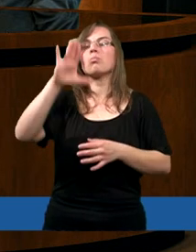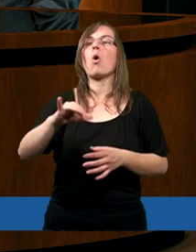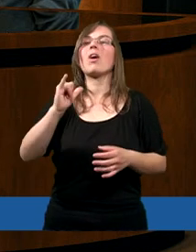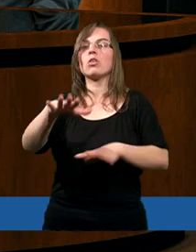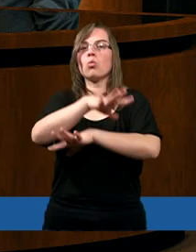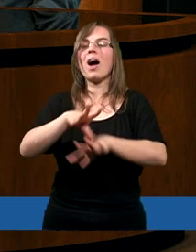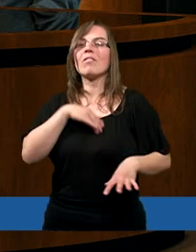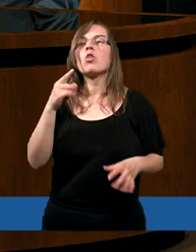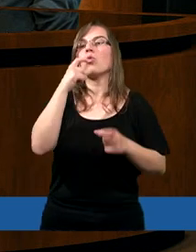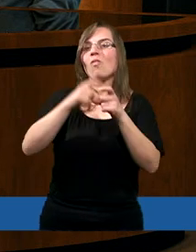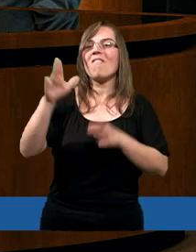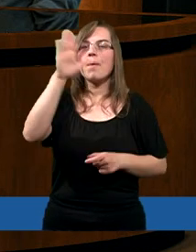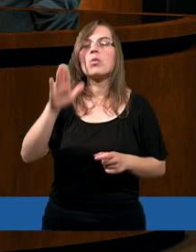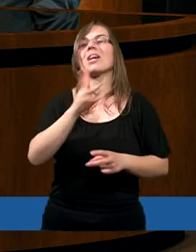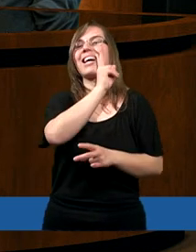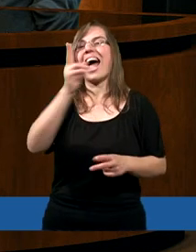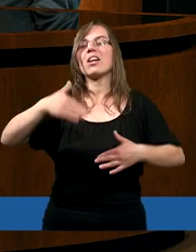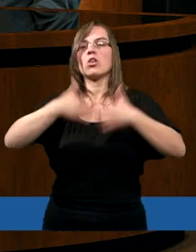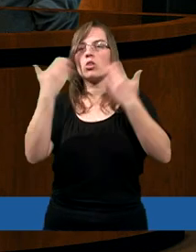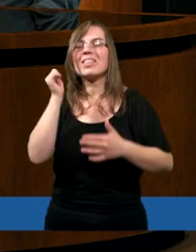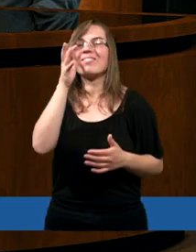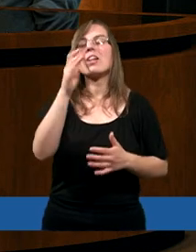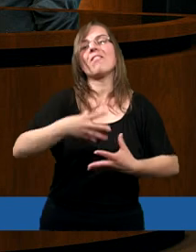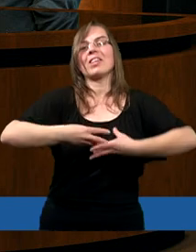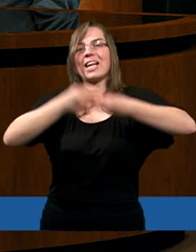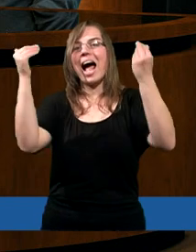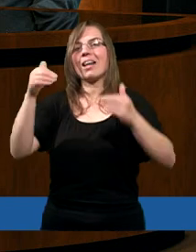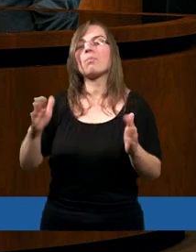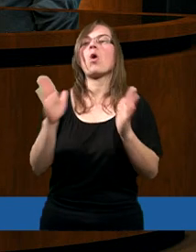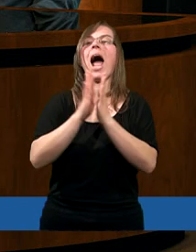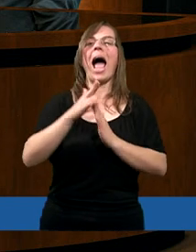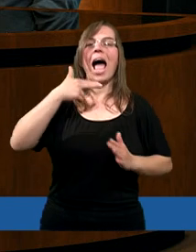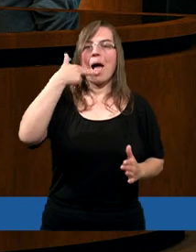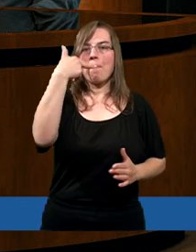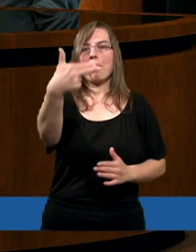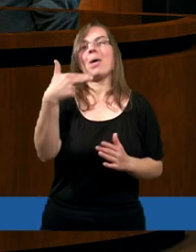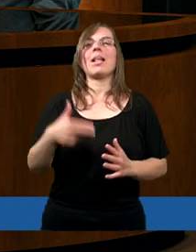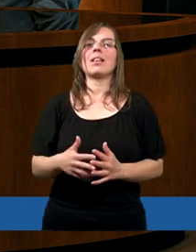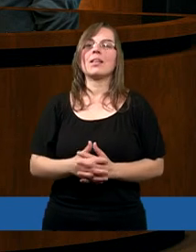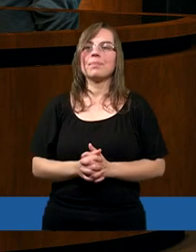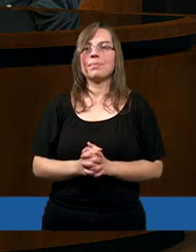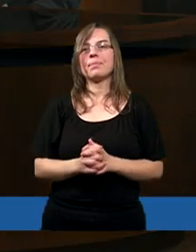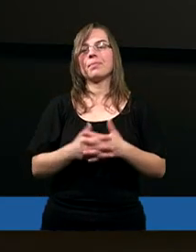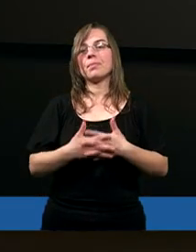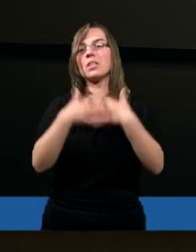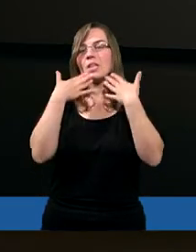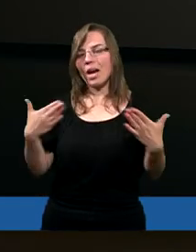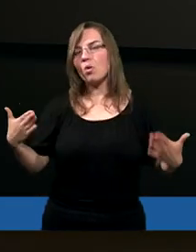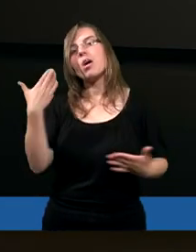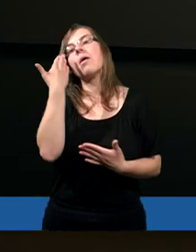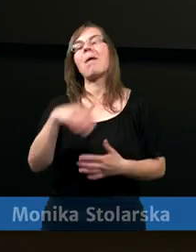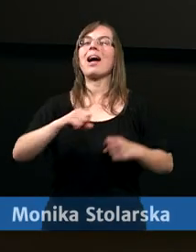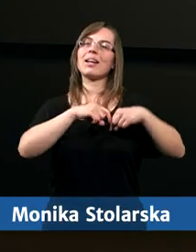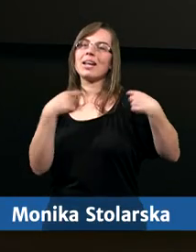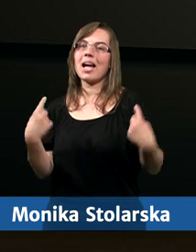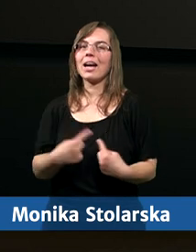obecności Słowa Bożego każdego dnia mogli wzrastać. Amen. Amen. Dziękuję Wam